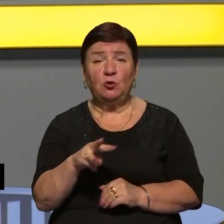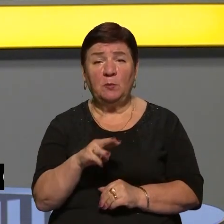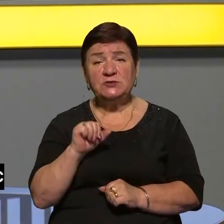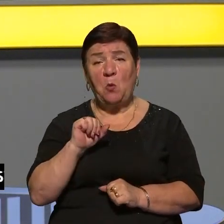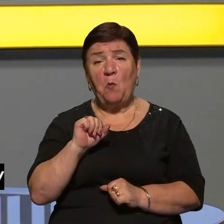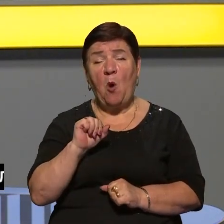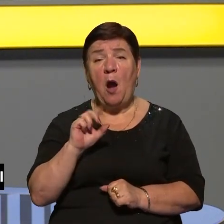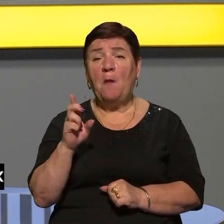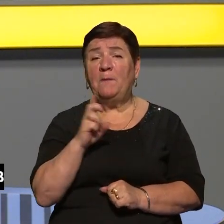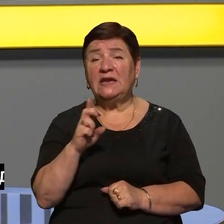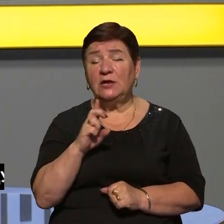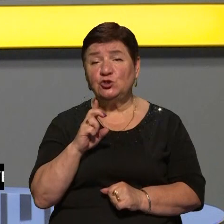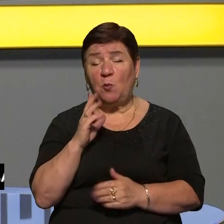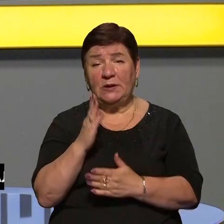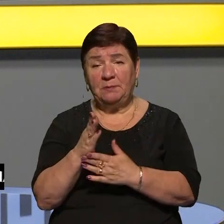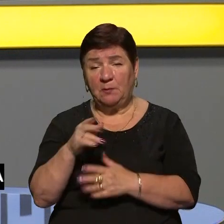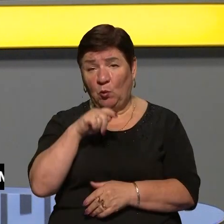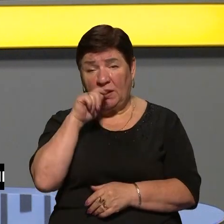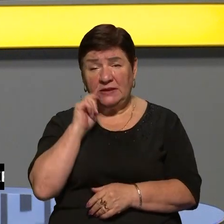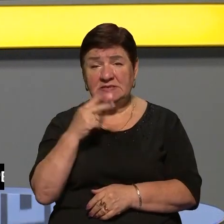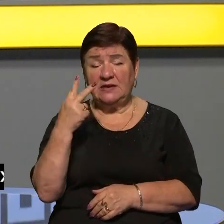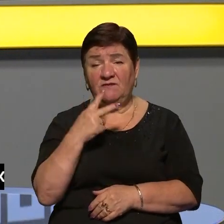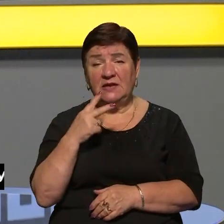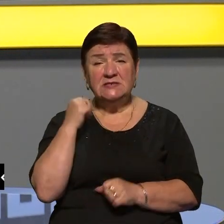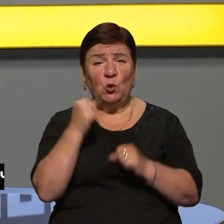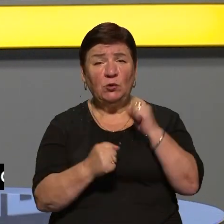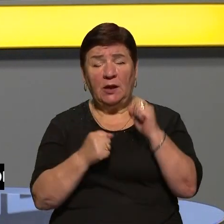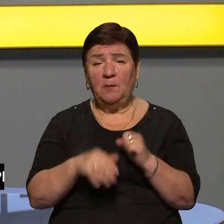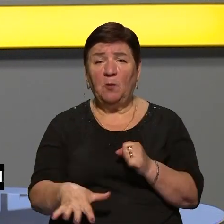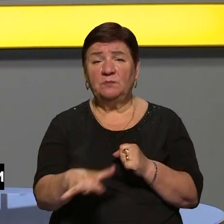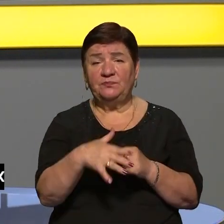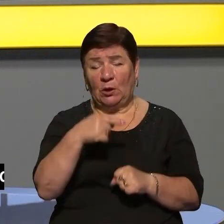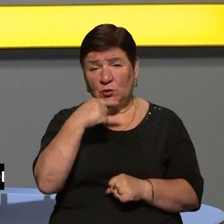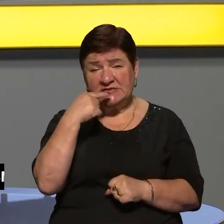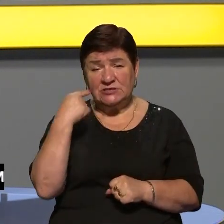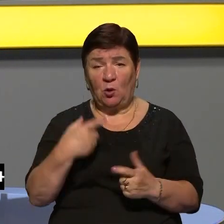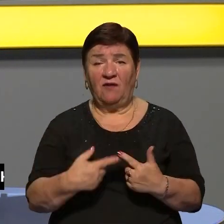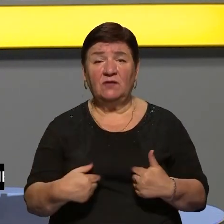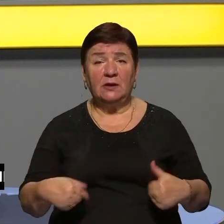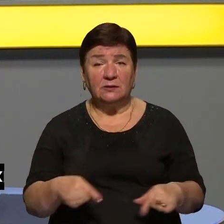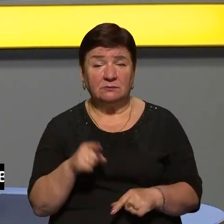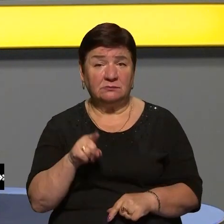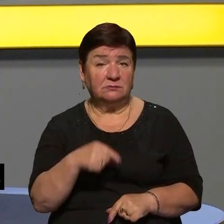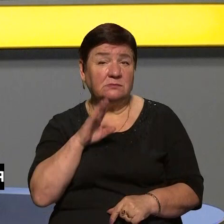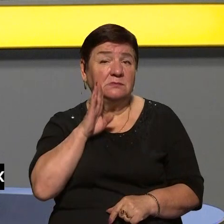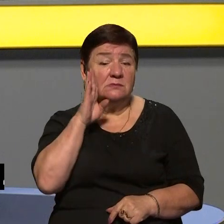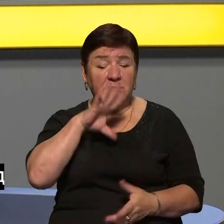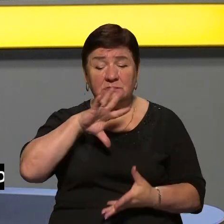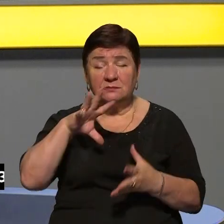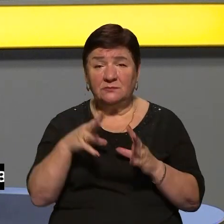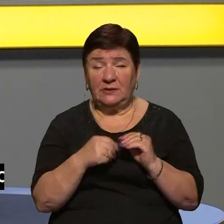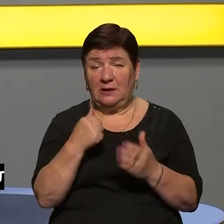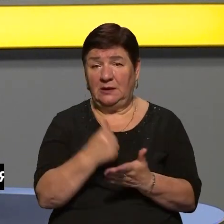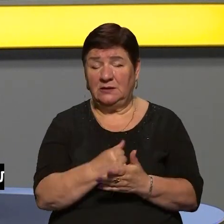Бердянському напрямках. Українські війська завдали 20 ударів по позиціях війська Російської Федерації. Про це йдеться у ранковому зведенні